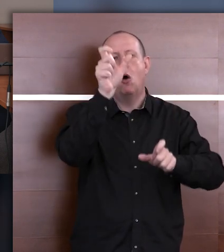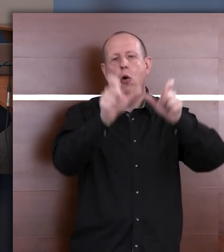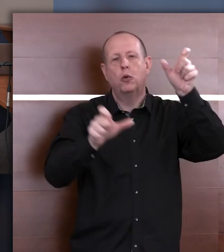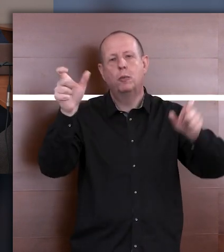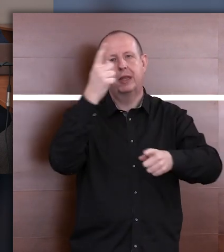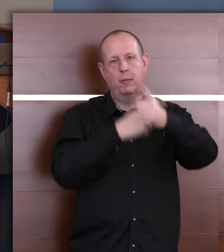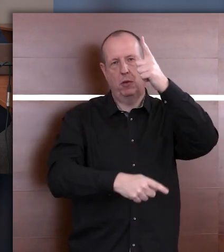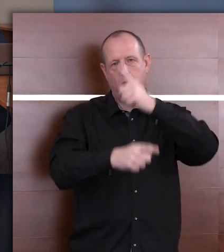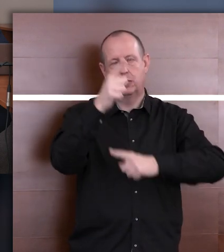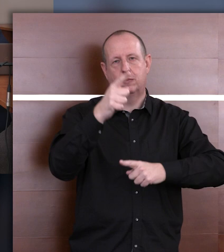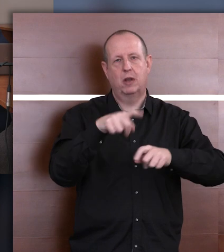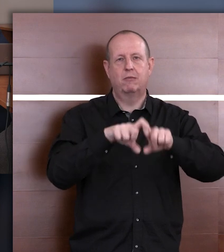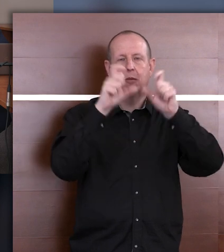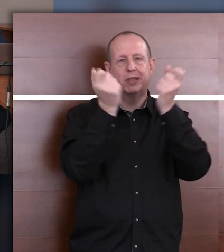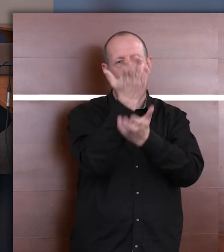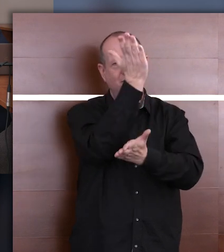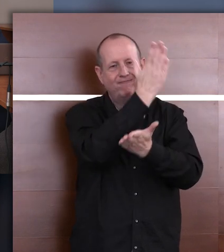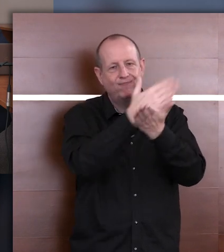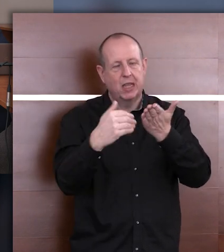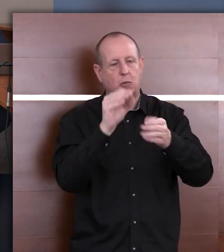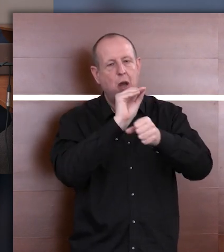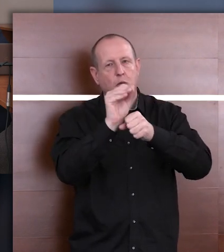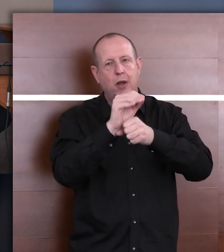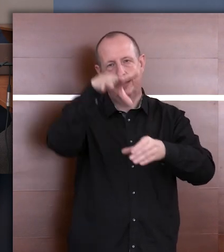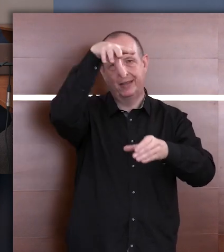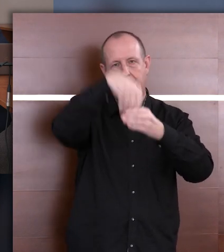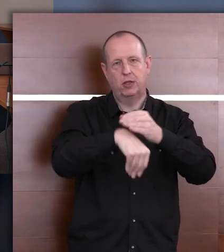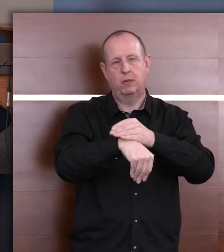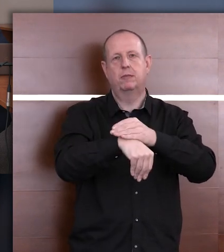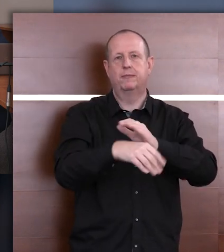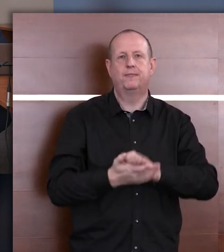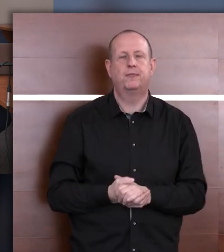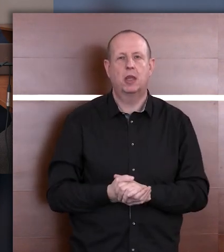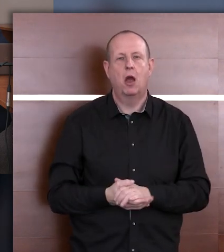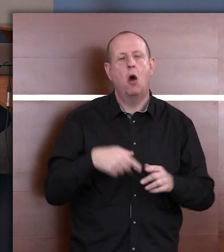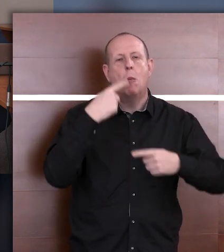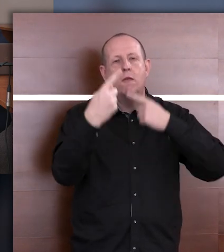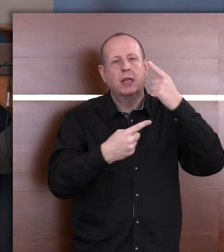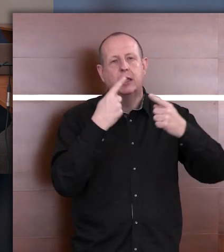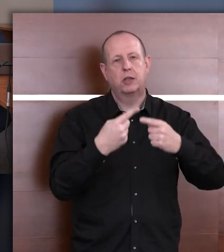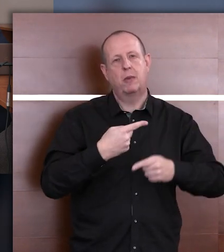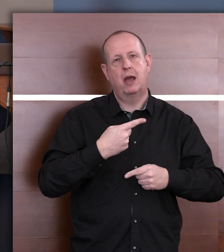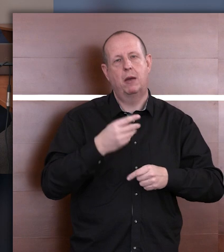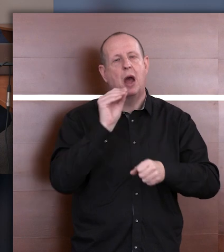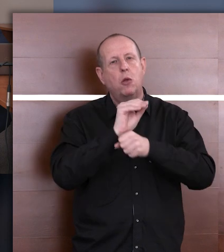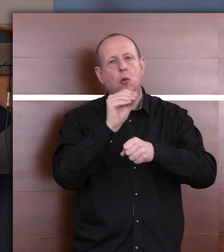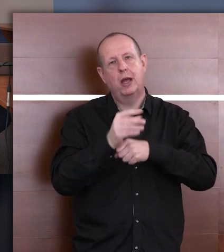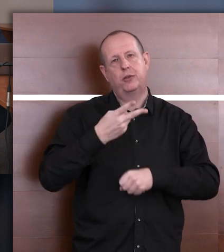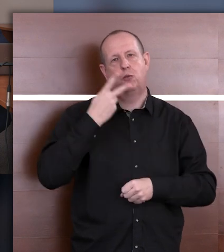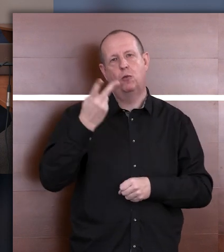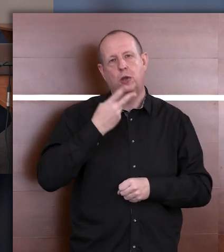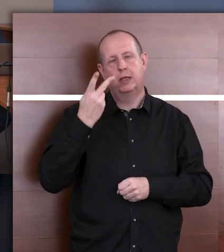gdzie jest cały dział poświęcony edukacji przecież i tam się mówi już o edukacji dwujęzycznej, więc miejmy nadzieję,